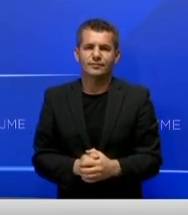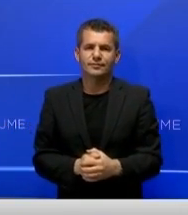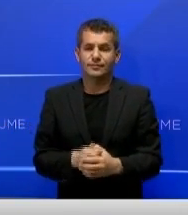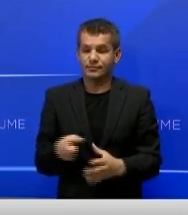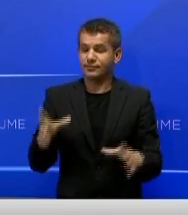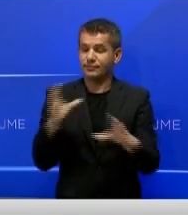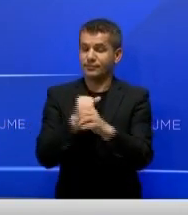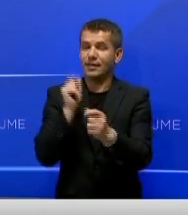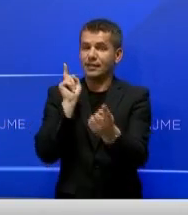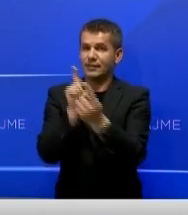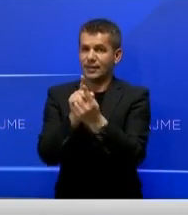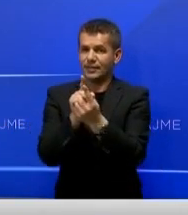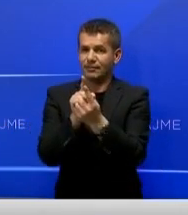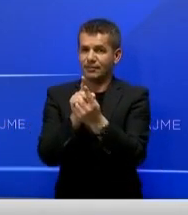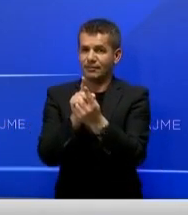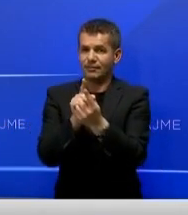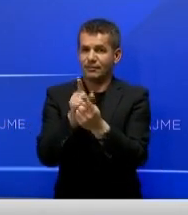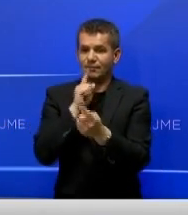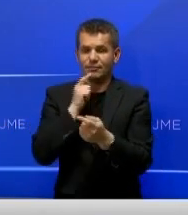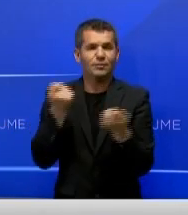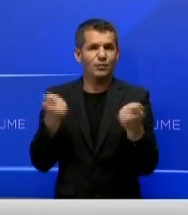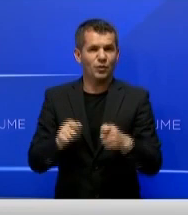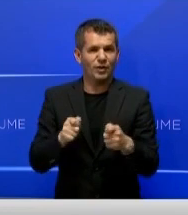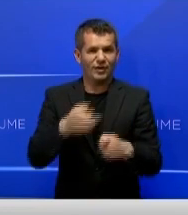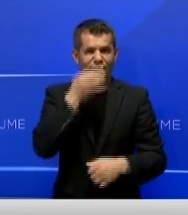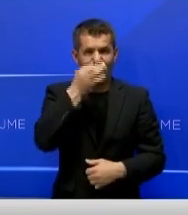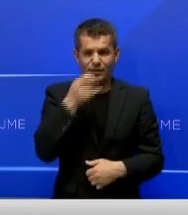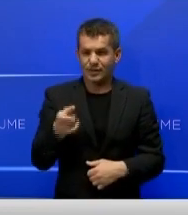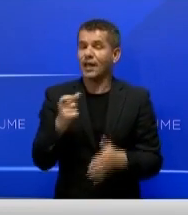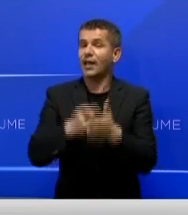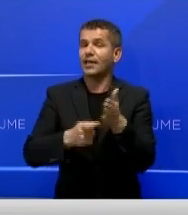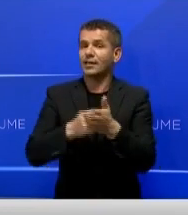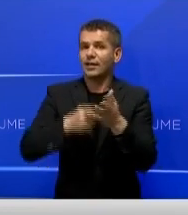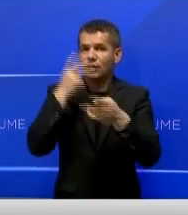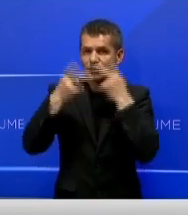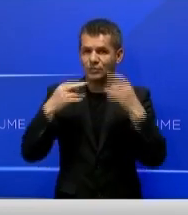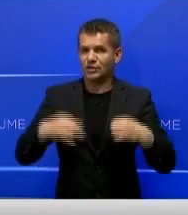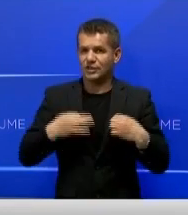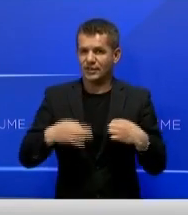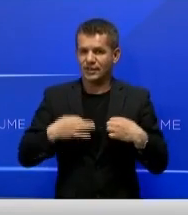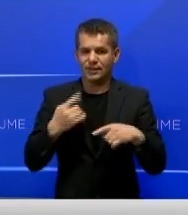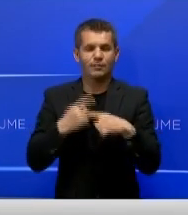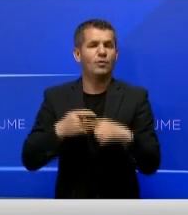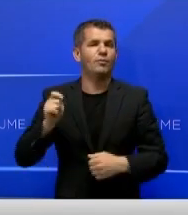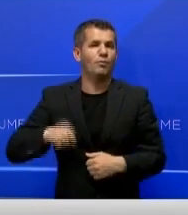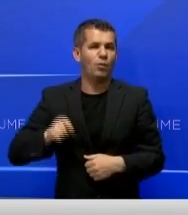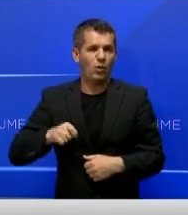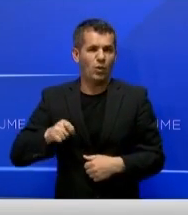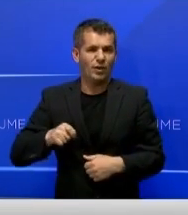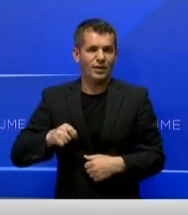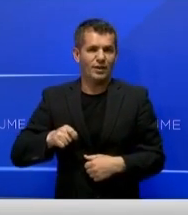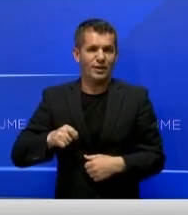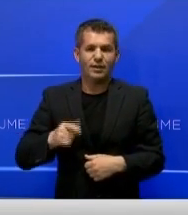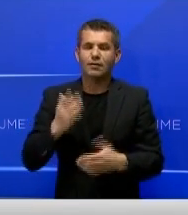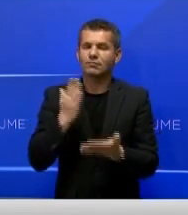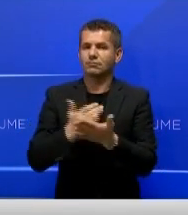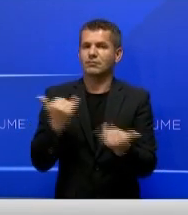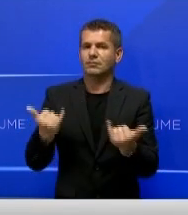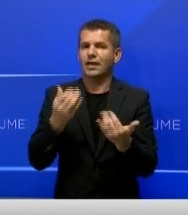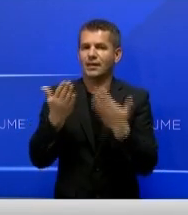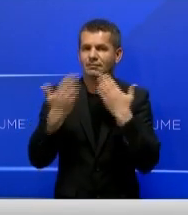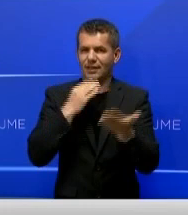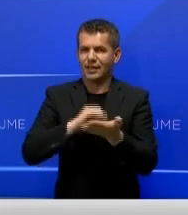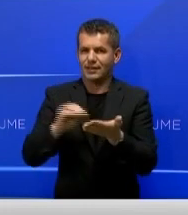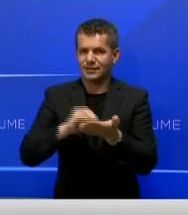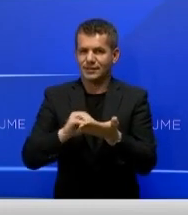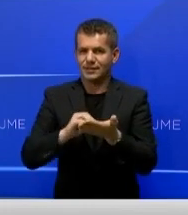Pastakimit i cili është mbajtur i mbyllur për media, në taret e Komisionit për Shëndecis dhe Bordi i Shësë Kukës, kam bajtur konferencë për media,